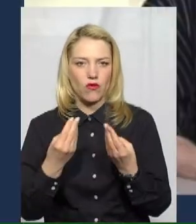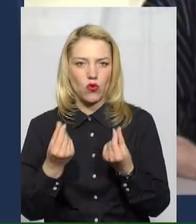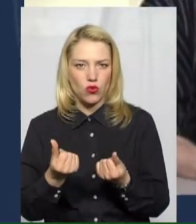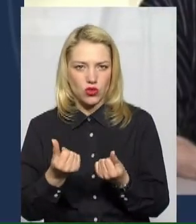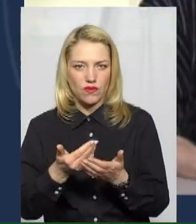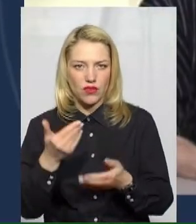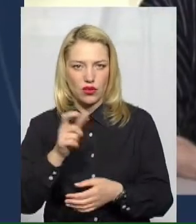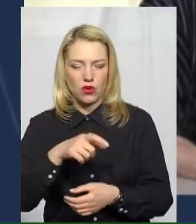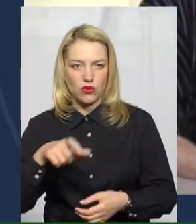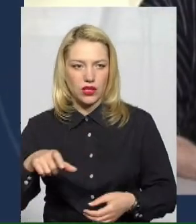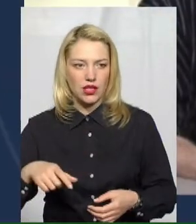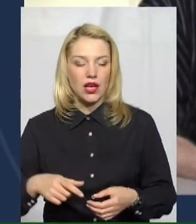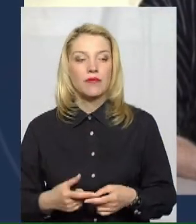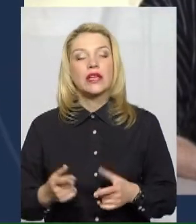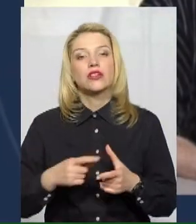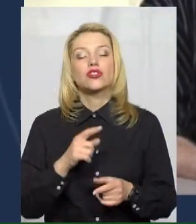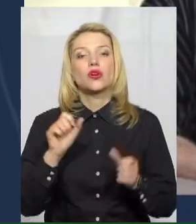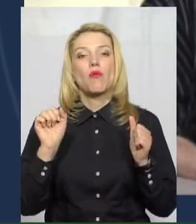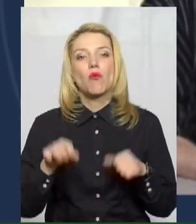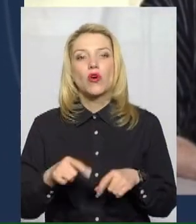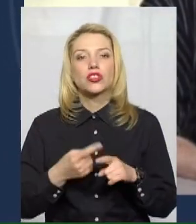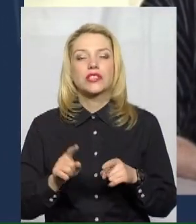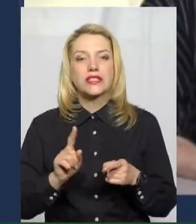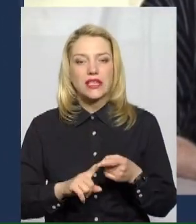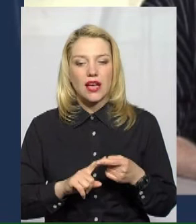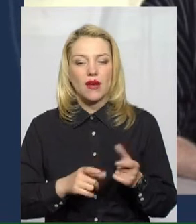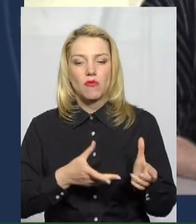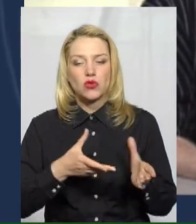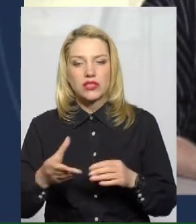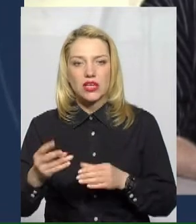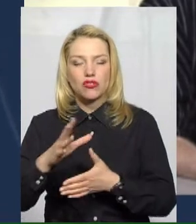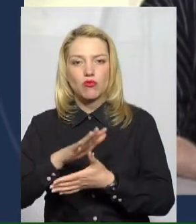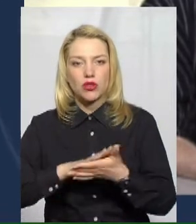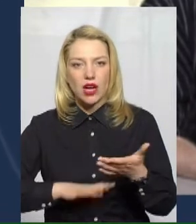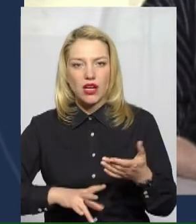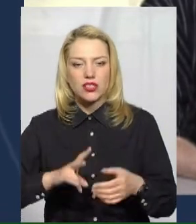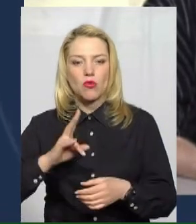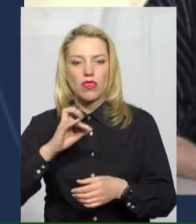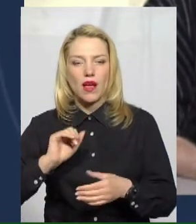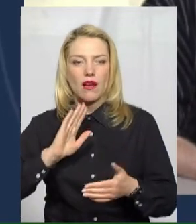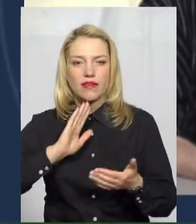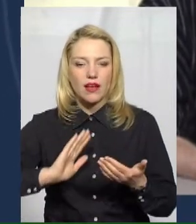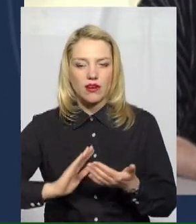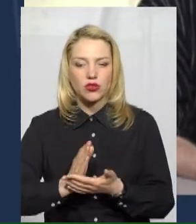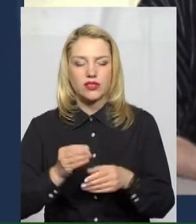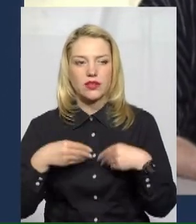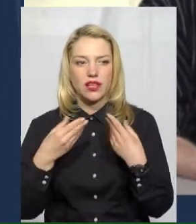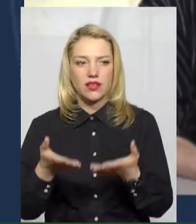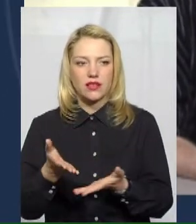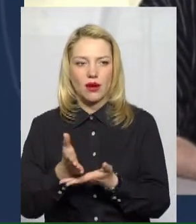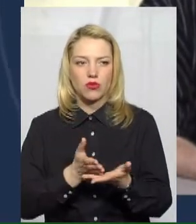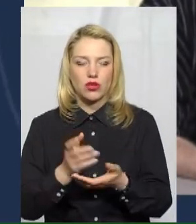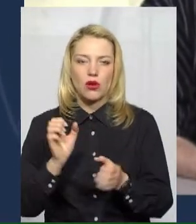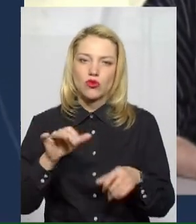Скажіть, будь ласка, чи може це позначитись в подальшому на якості надання послуг? Це можуть бути якісь перебоді,